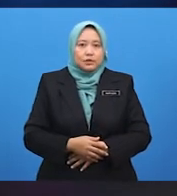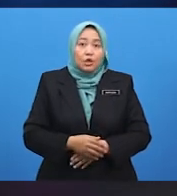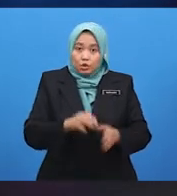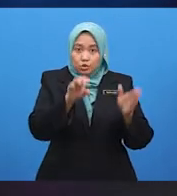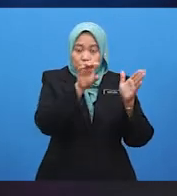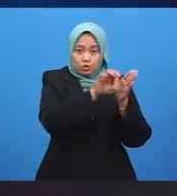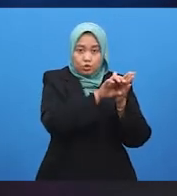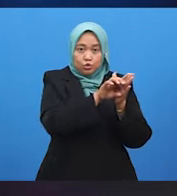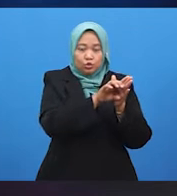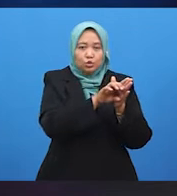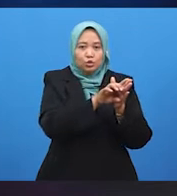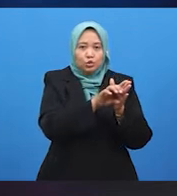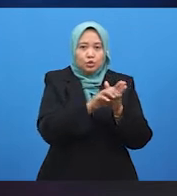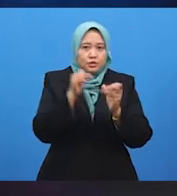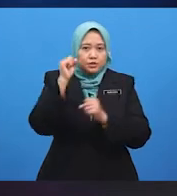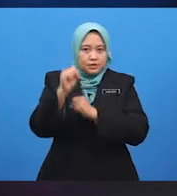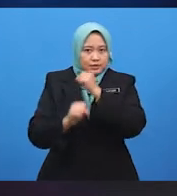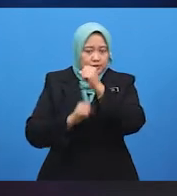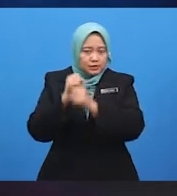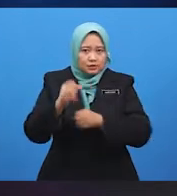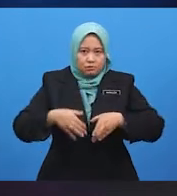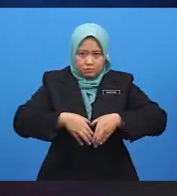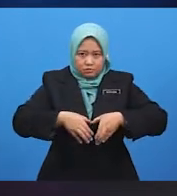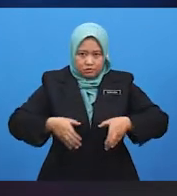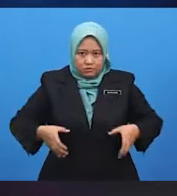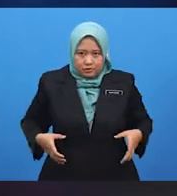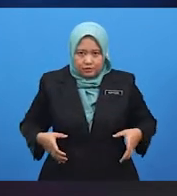kita. Hayo, kita mulakan. Kumki, jom!